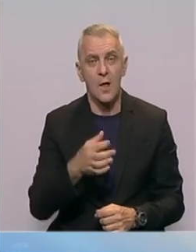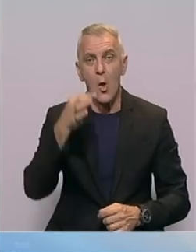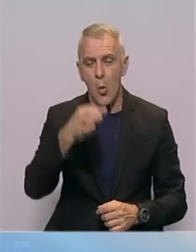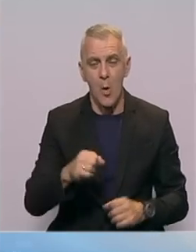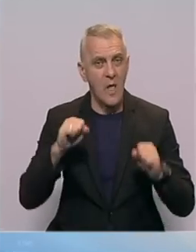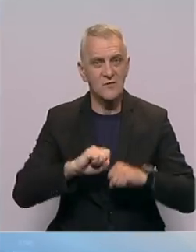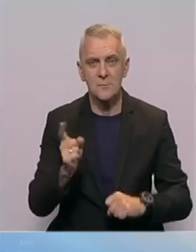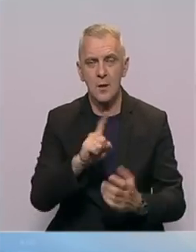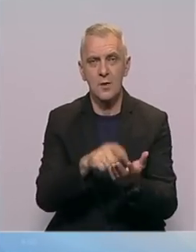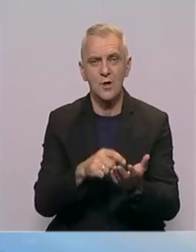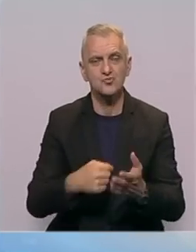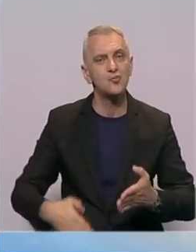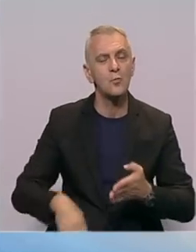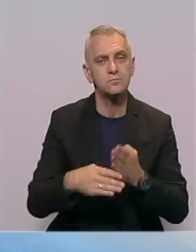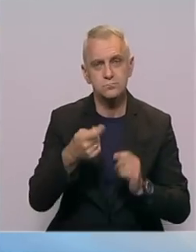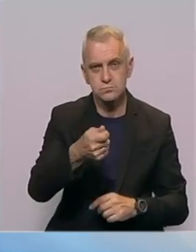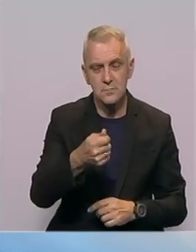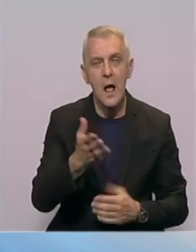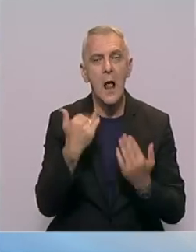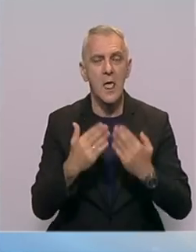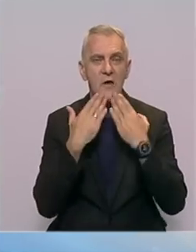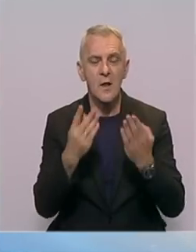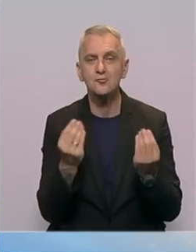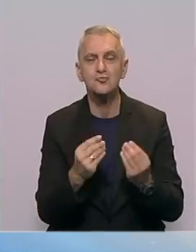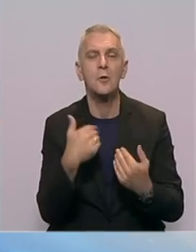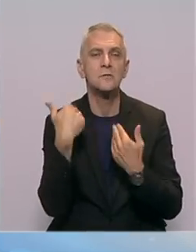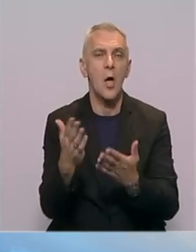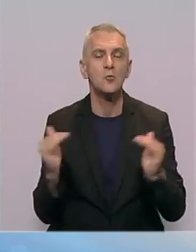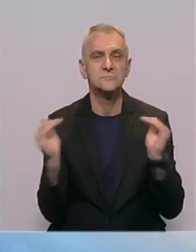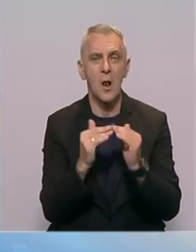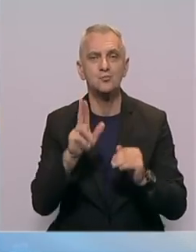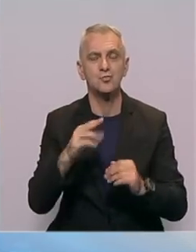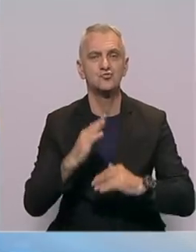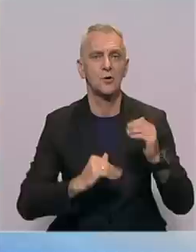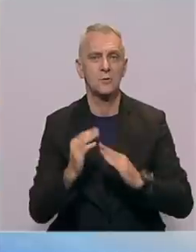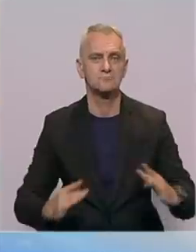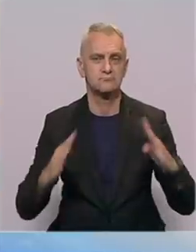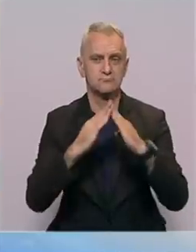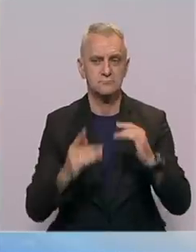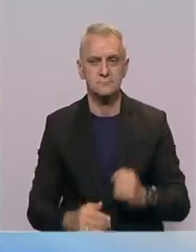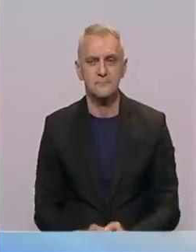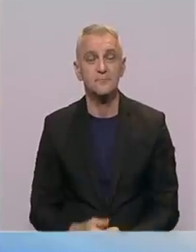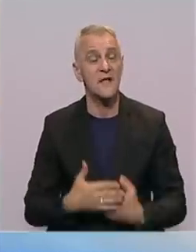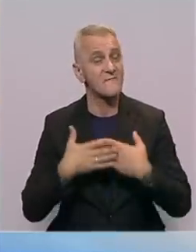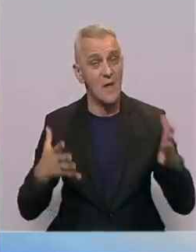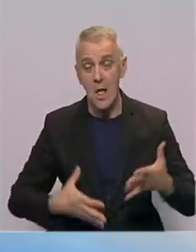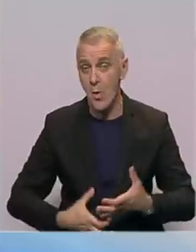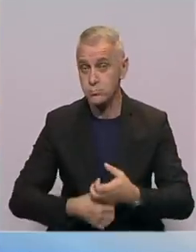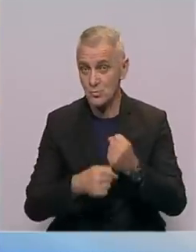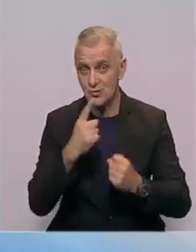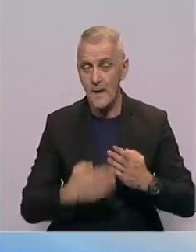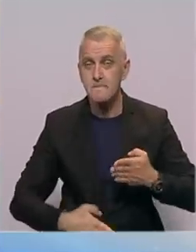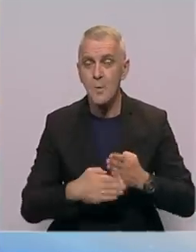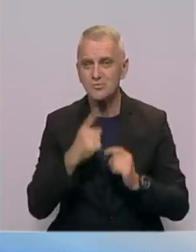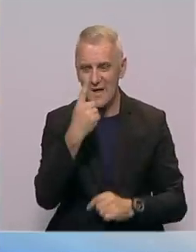vlasti nije ni tražio finansijsku podršku, ali je zahvalan što je dobio saglasnost da može izgraditi objekat. Veliku podršku i pomoć mi je